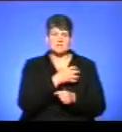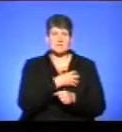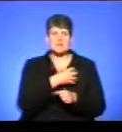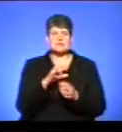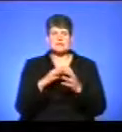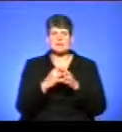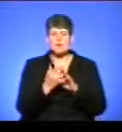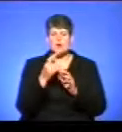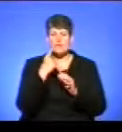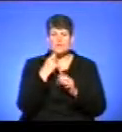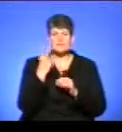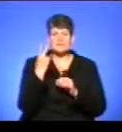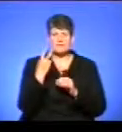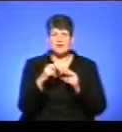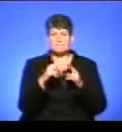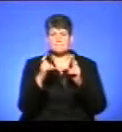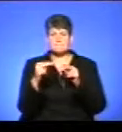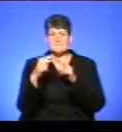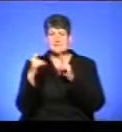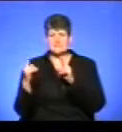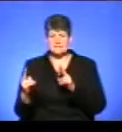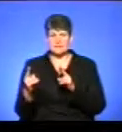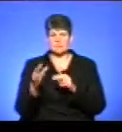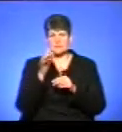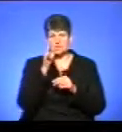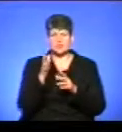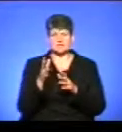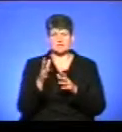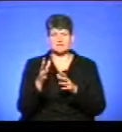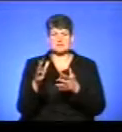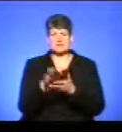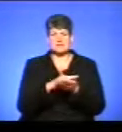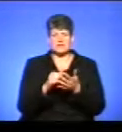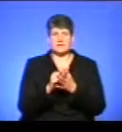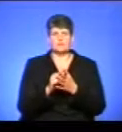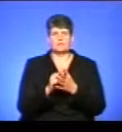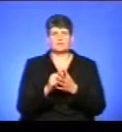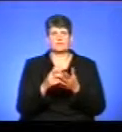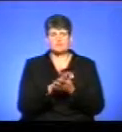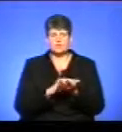каже, два містки через потік, які під час негоди знесло водою, відновили.